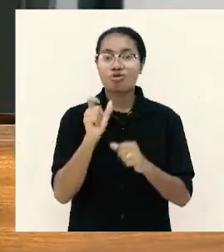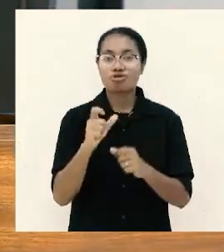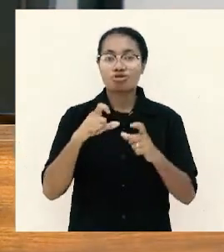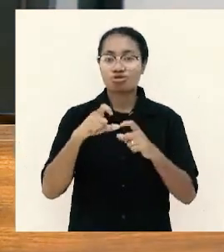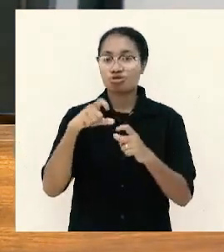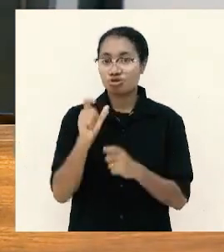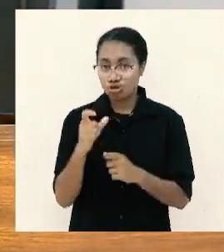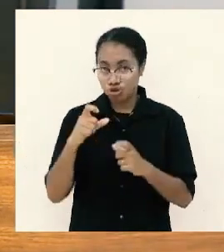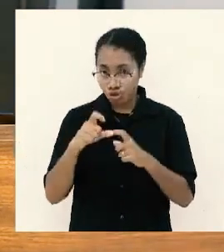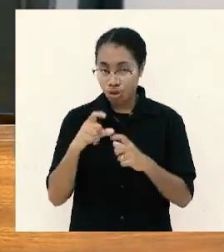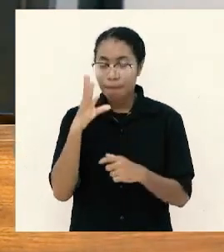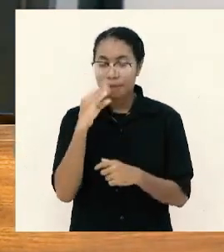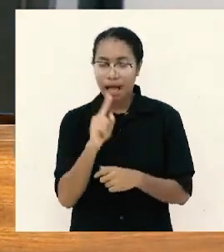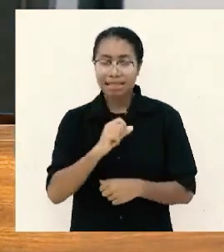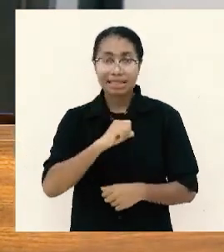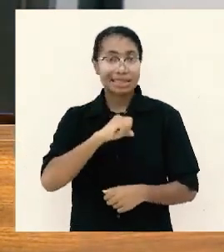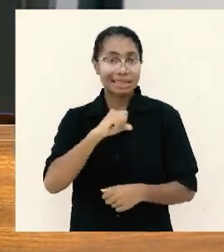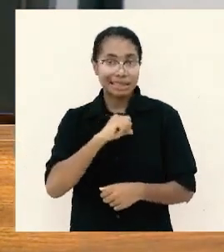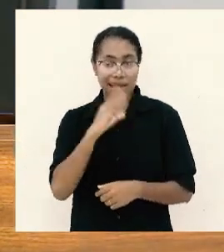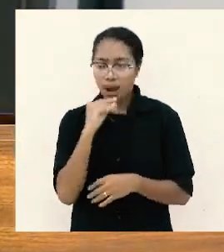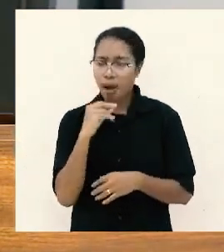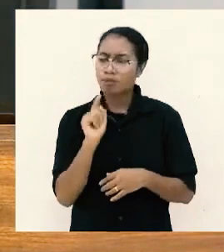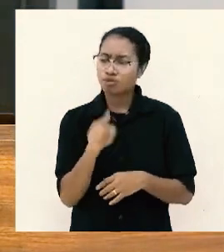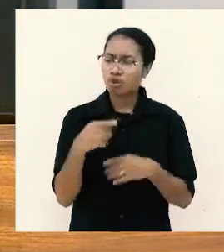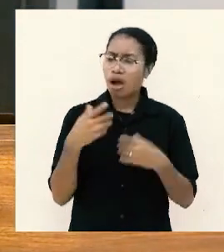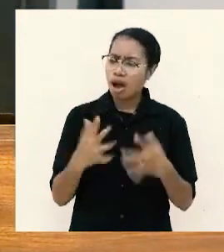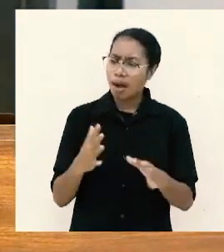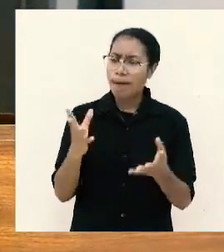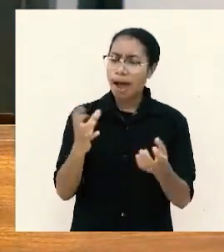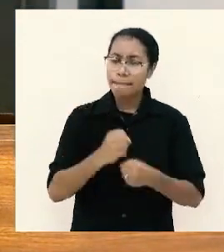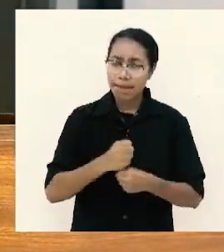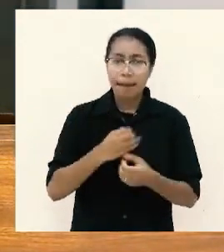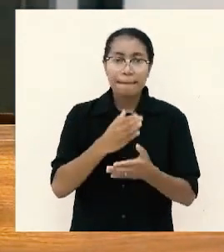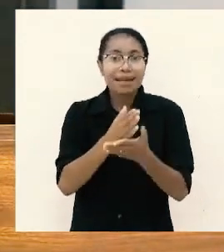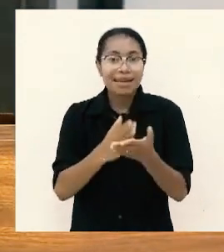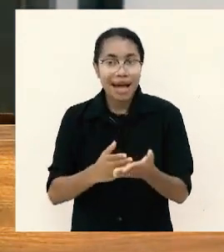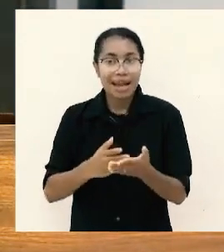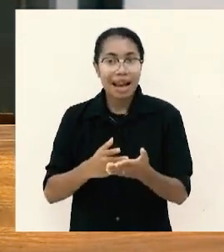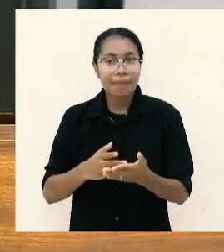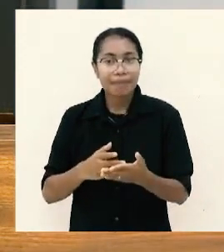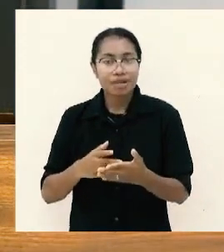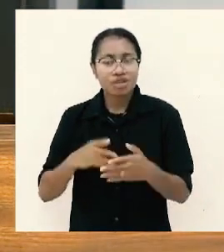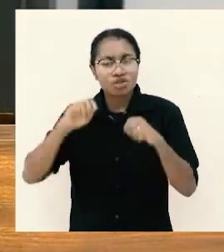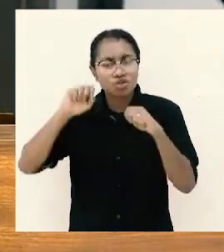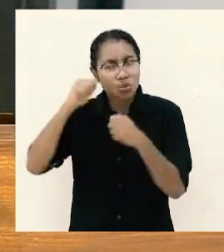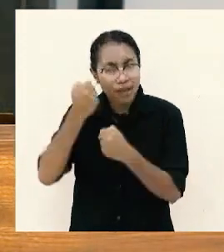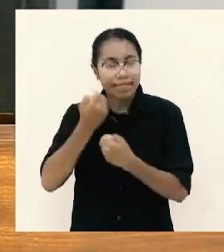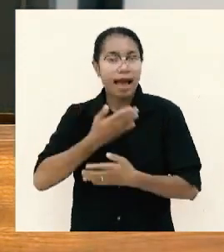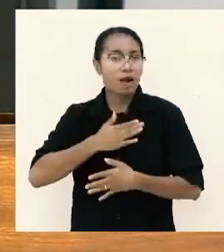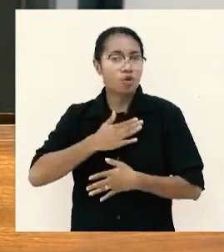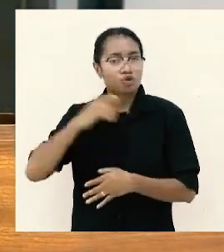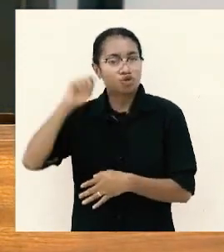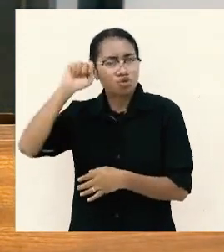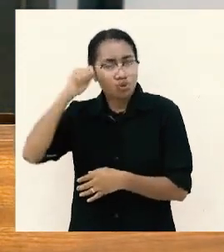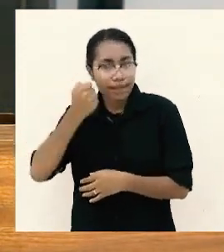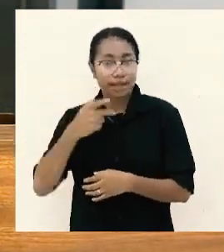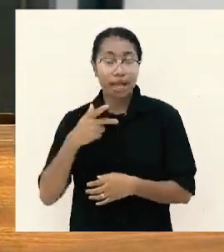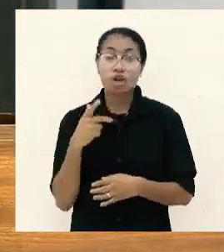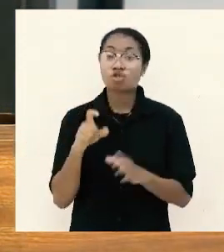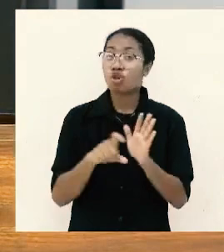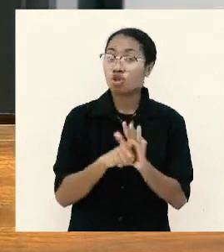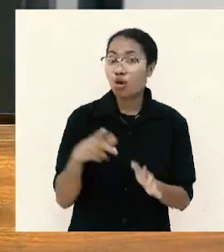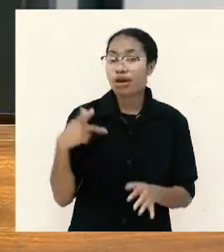kamu telah mengambil bagian dalam kesusahanku. Jadi, memberi kepada orang lain itu